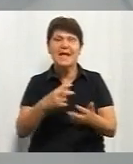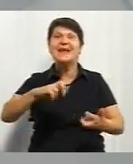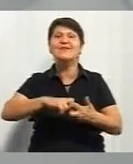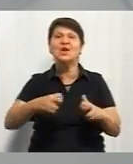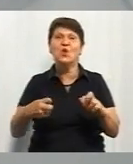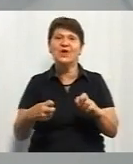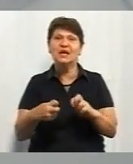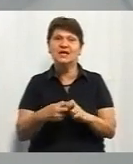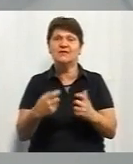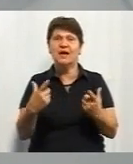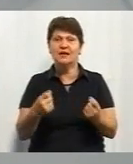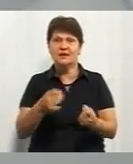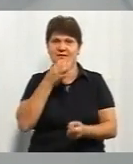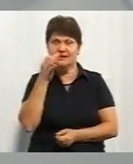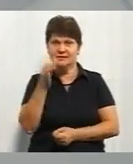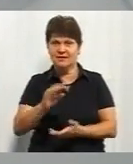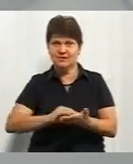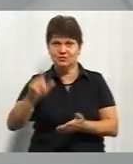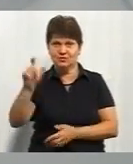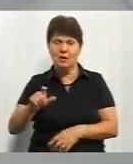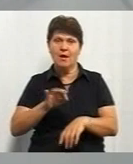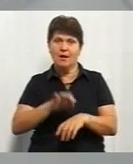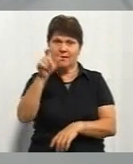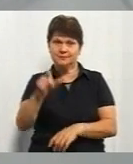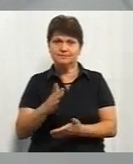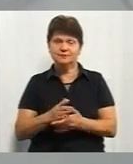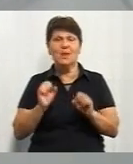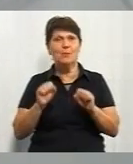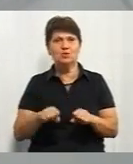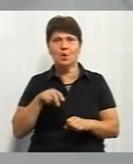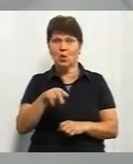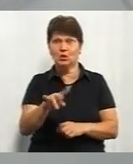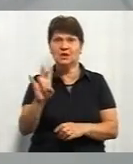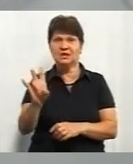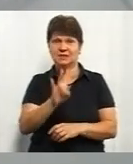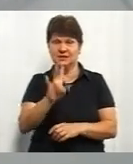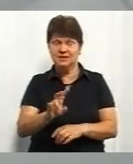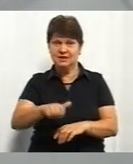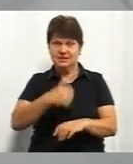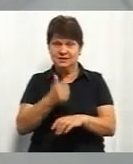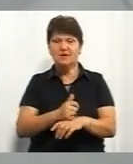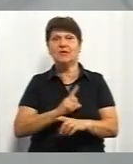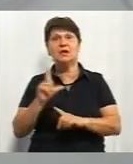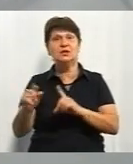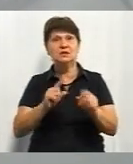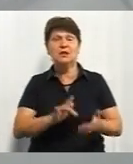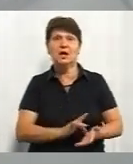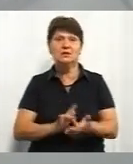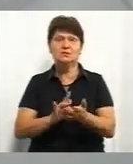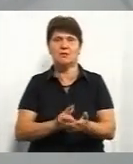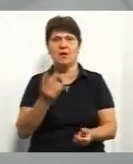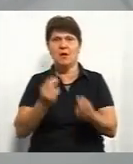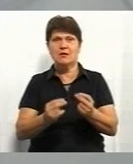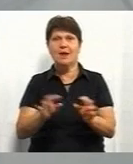-Франківщині, де, як вона зазначає, пацієнти мають можливість ходити до церкви, магазинів, їздити на екскурсії, грати на